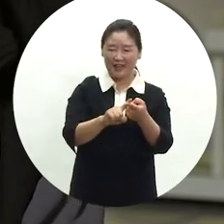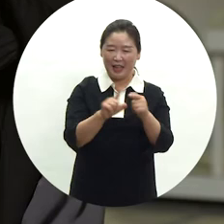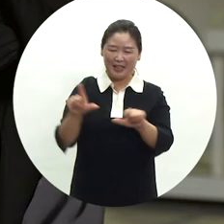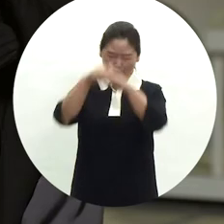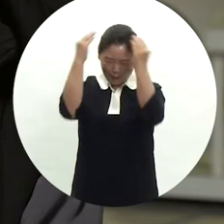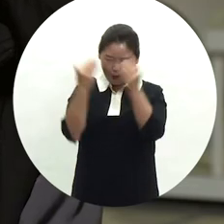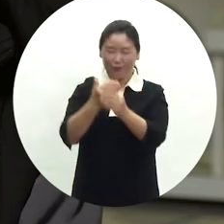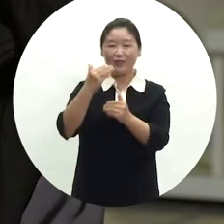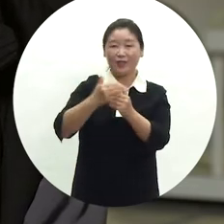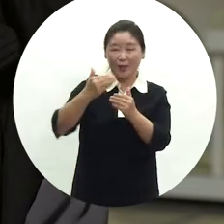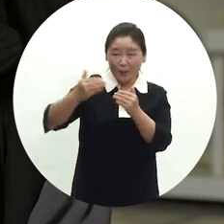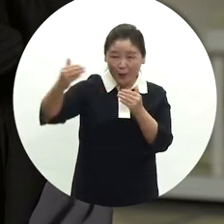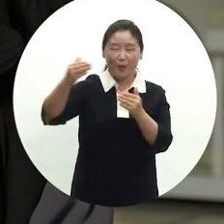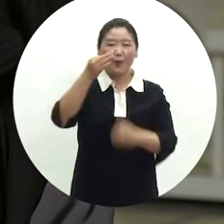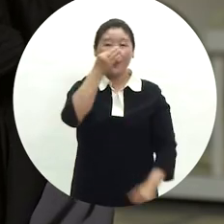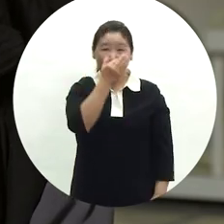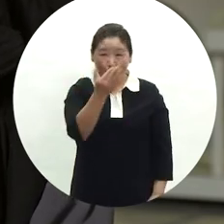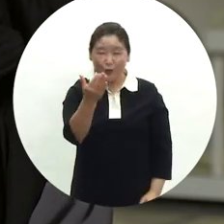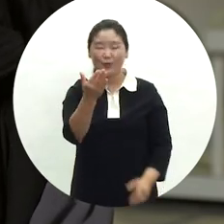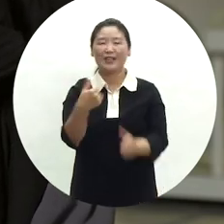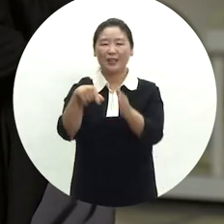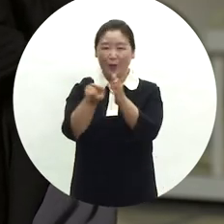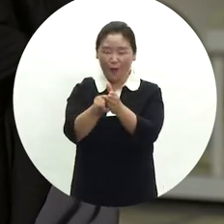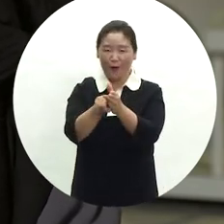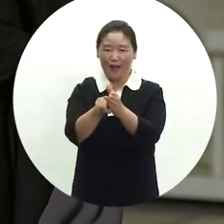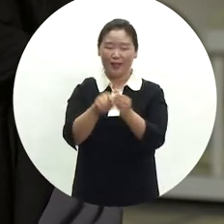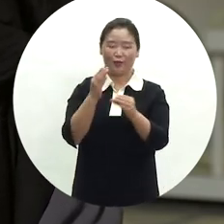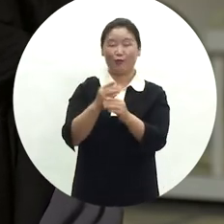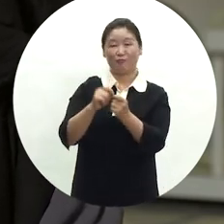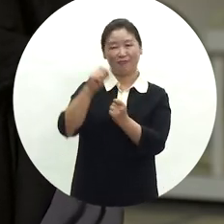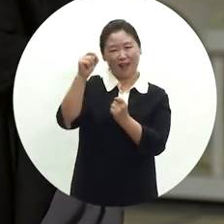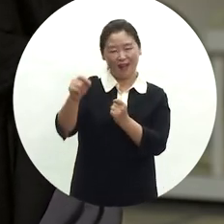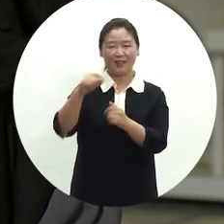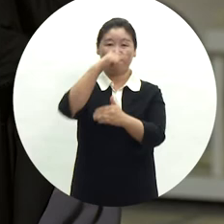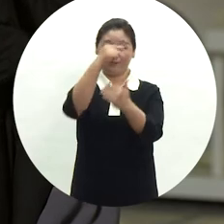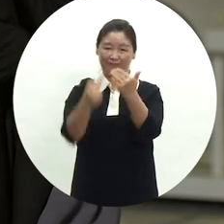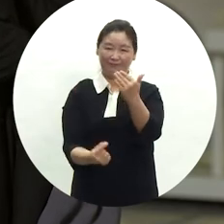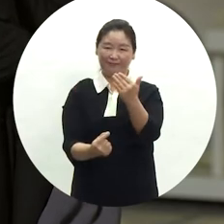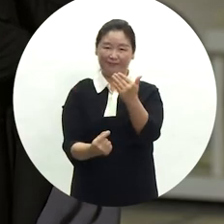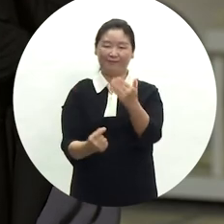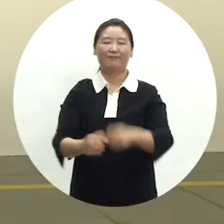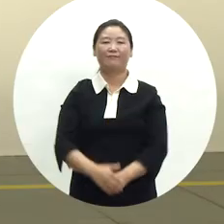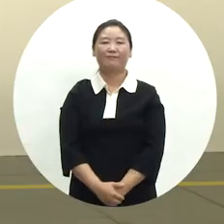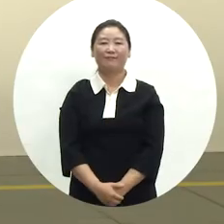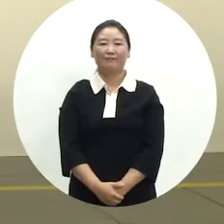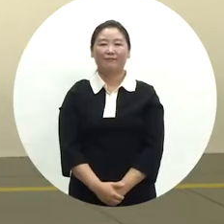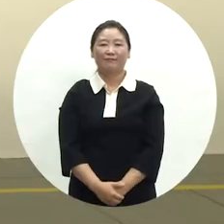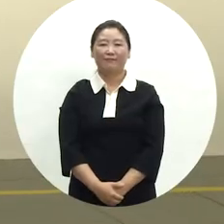전반을 연속성 있게 다루기 위한 국민민속박물관의 중장기 프로젝트입니다.